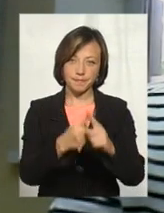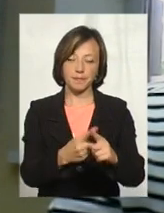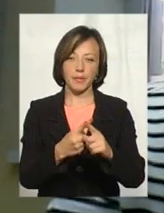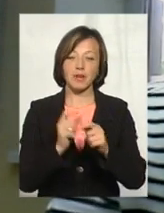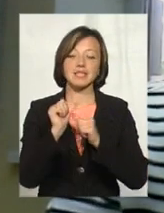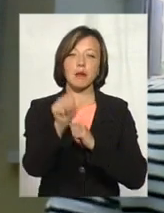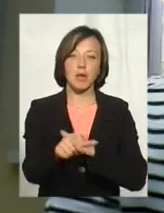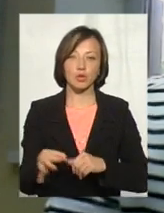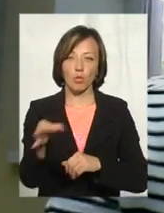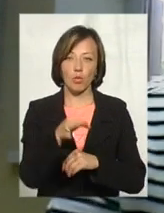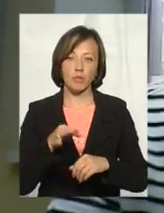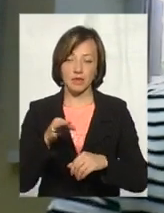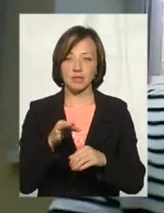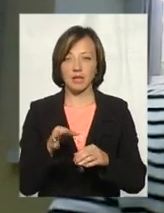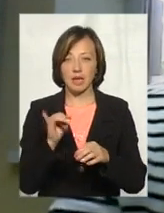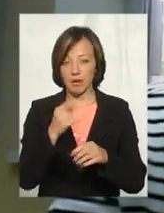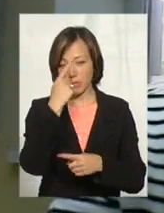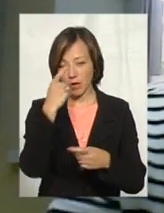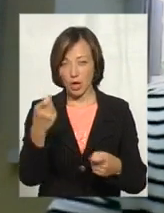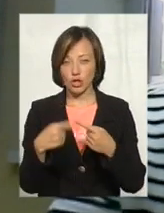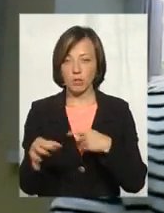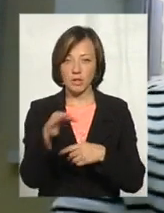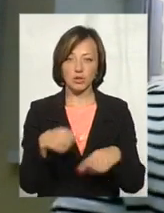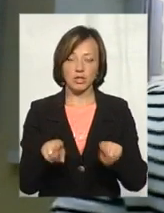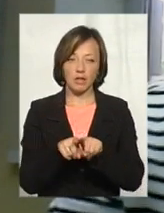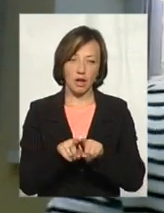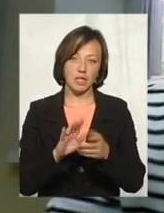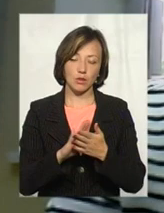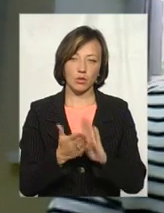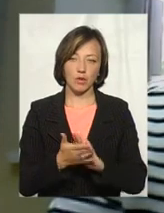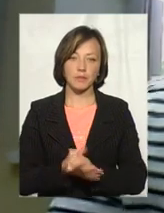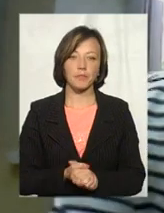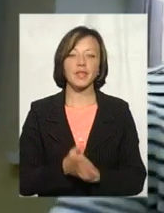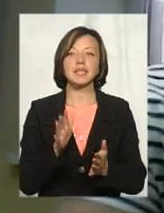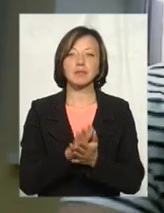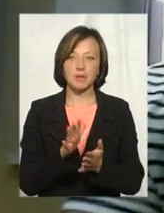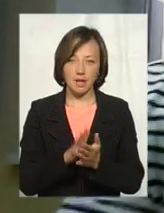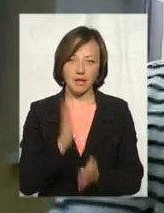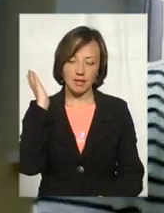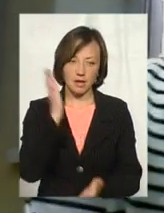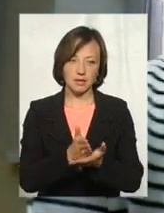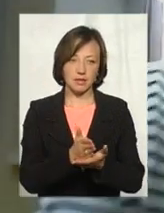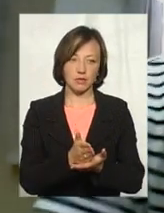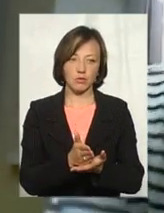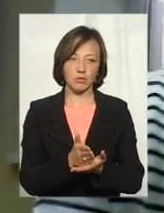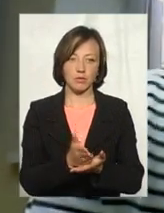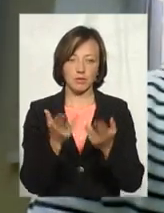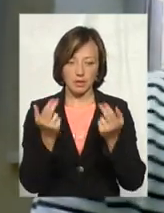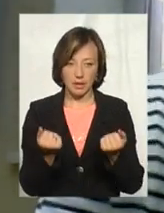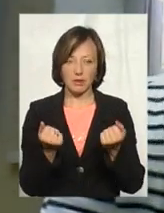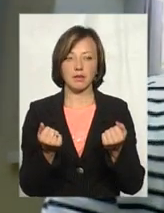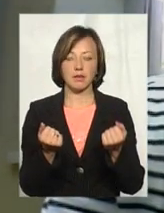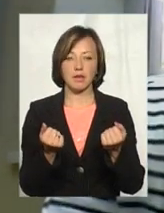інформували колег з інших областей, що йде така... Тобто сміття йшло транзитом, я так розумію? Так.